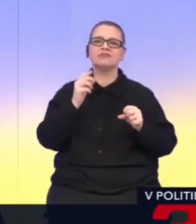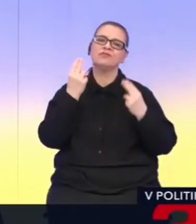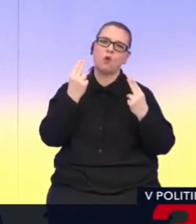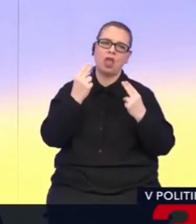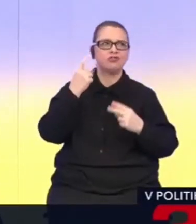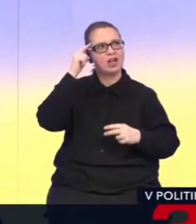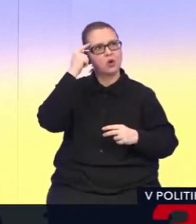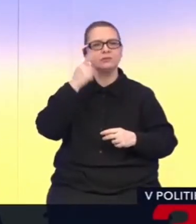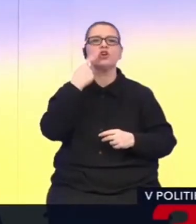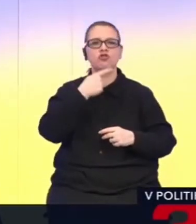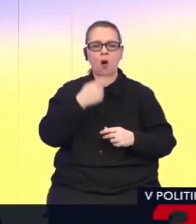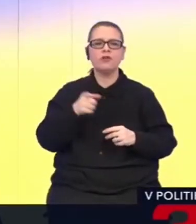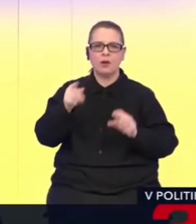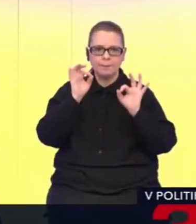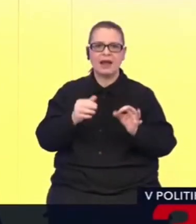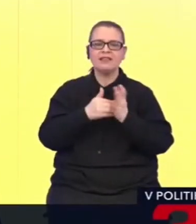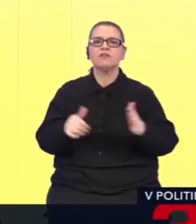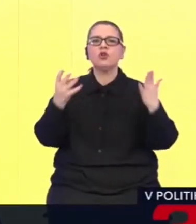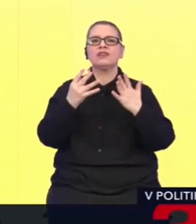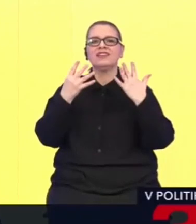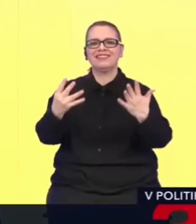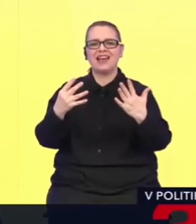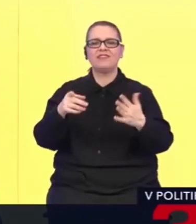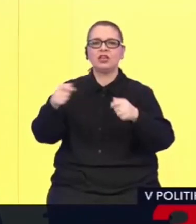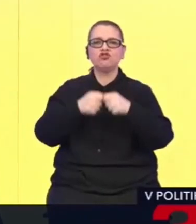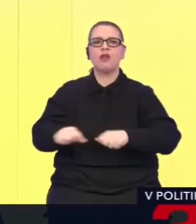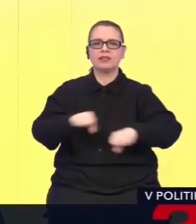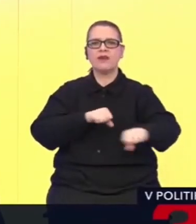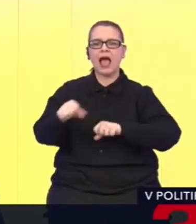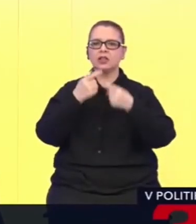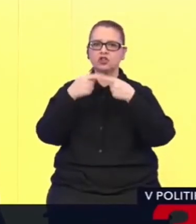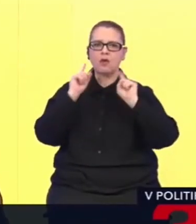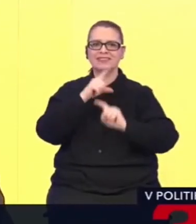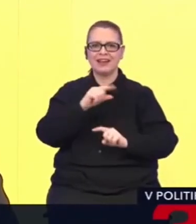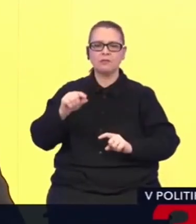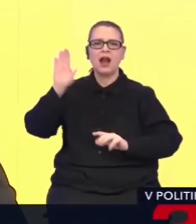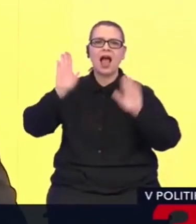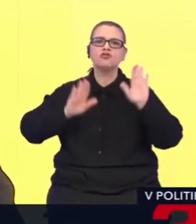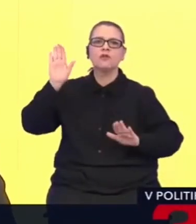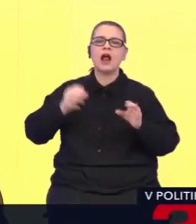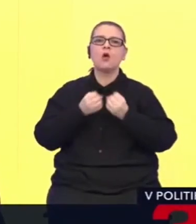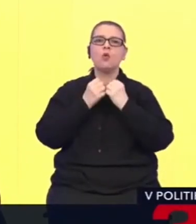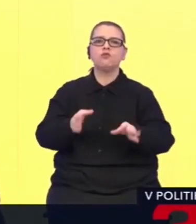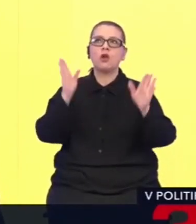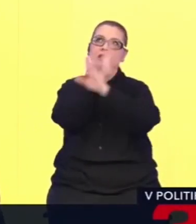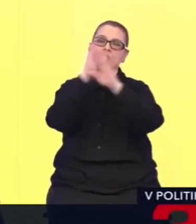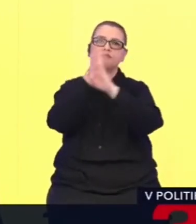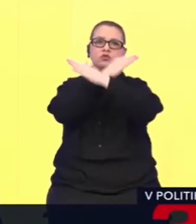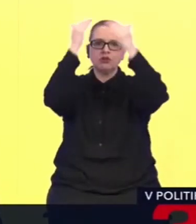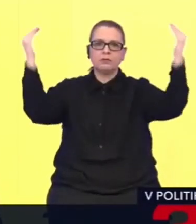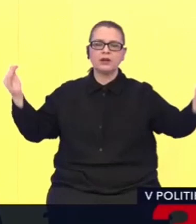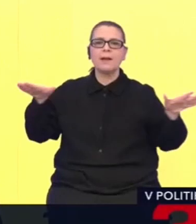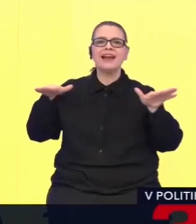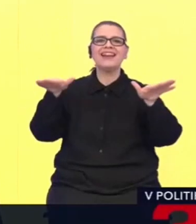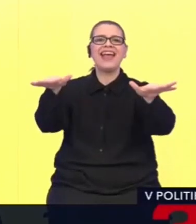ktorý v roku 1999, ako člen vlády SR hlasoval za uvolnenie vzdušného priestoru pre